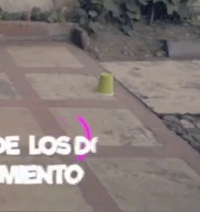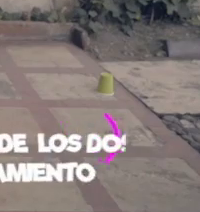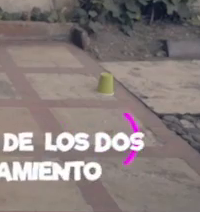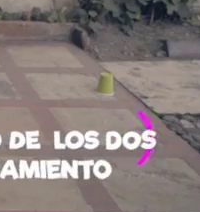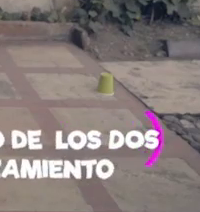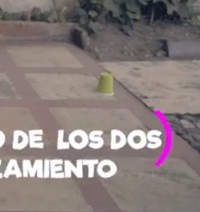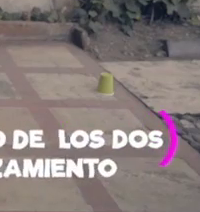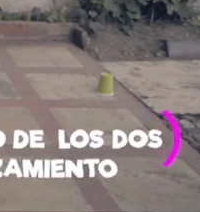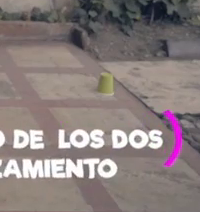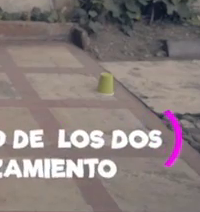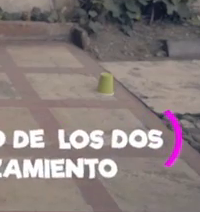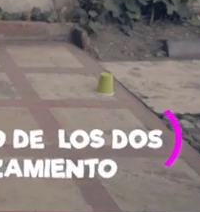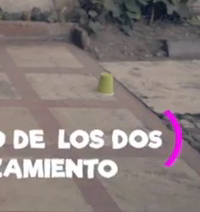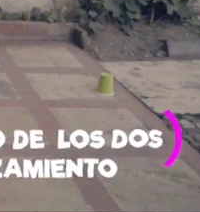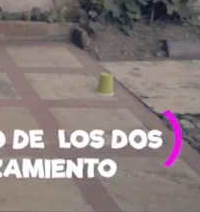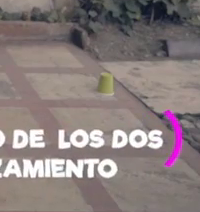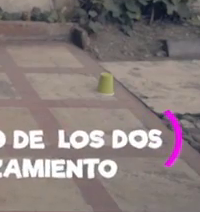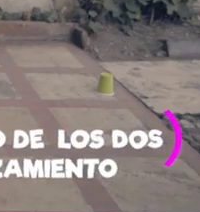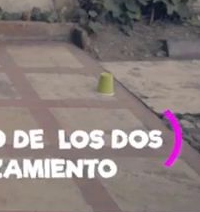¡Suscríbete al 來jante de primer grado deジャunga en